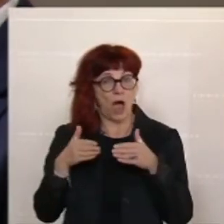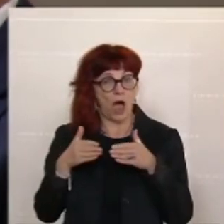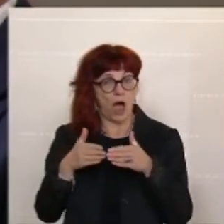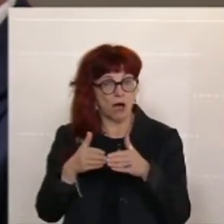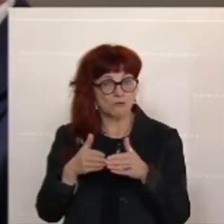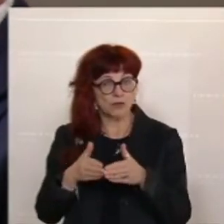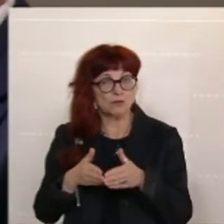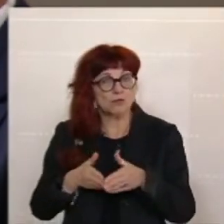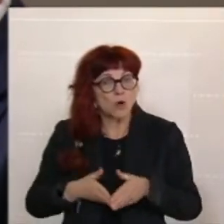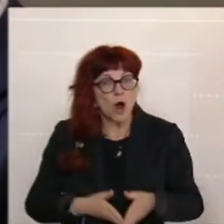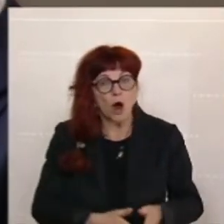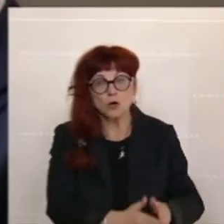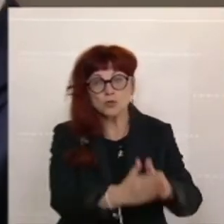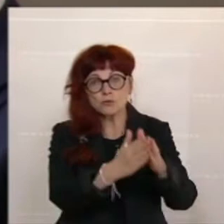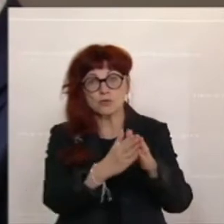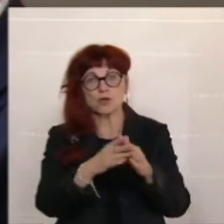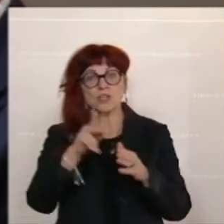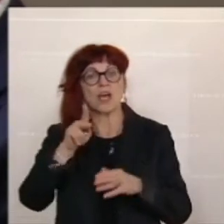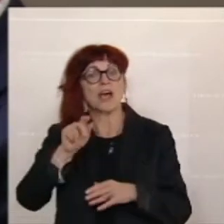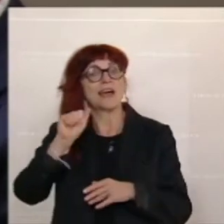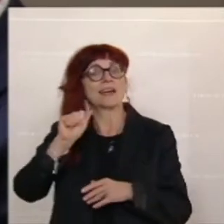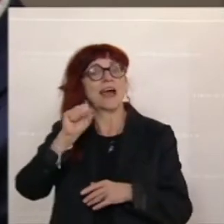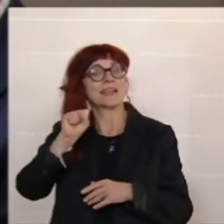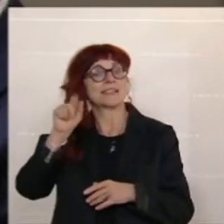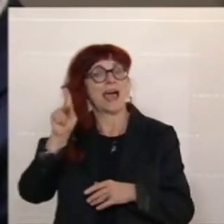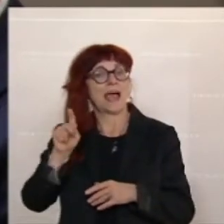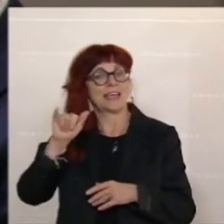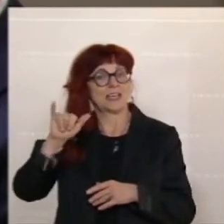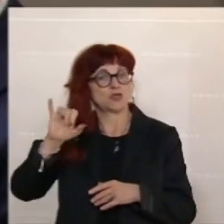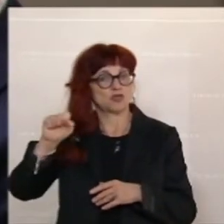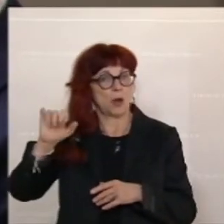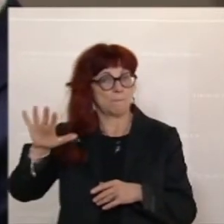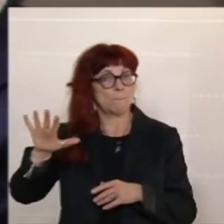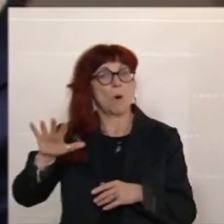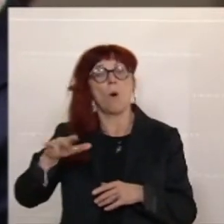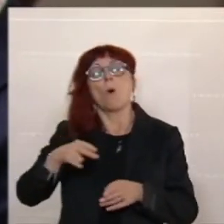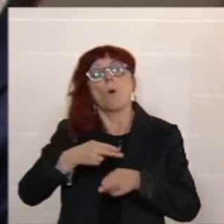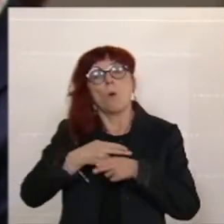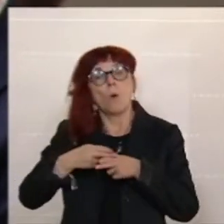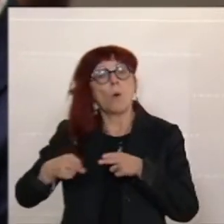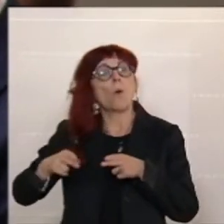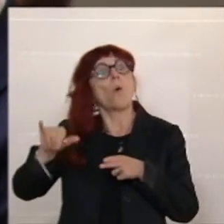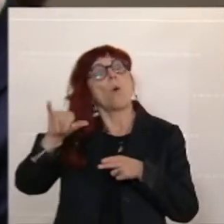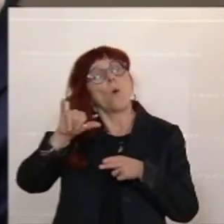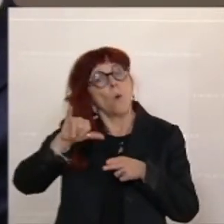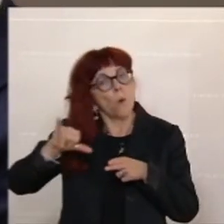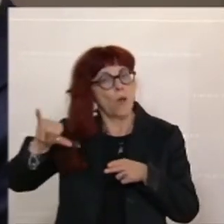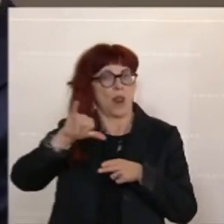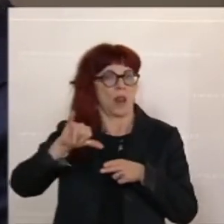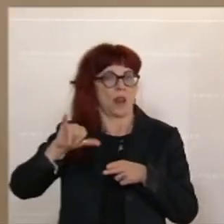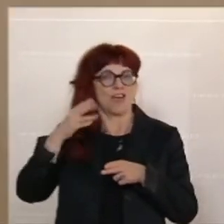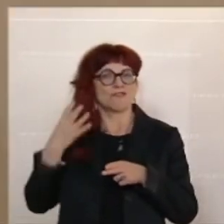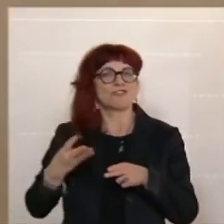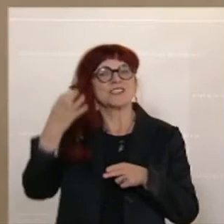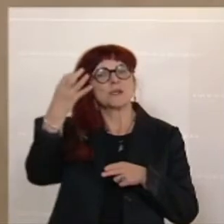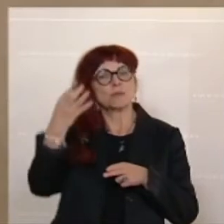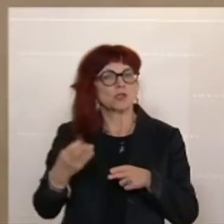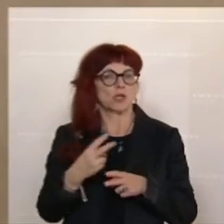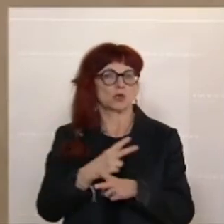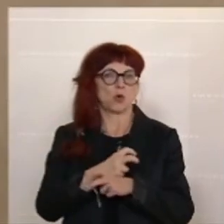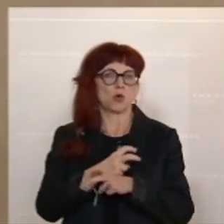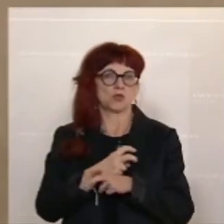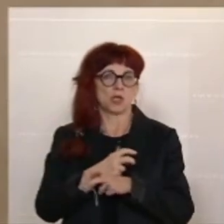Ausfuhr von kasachischem Rohöl, immerhin 40 Prozent des österreichischen Bedarfs, eine Situation, die